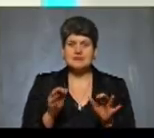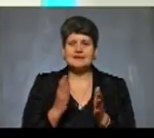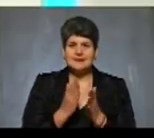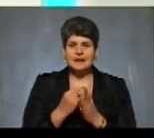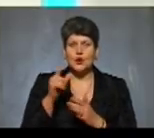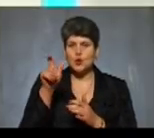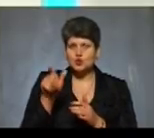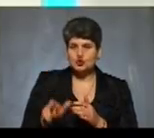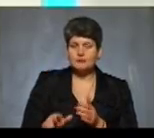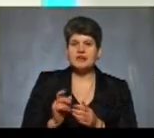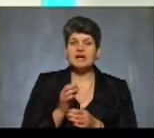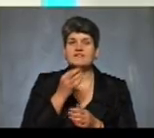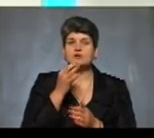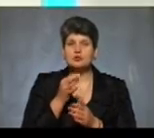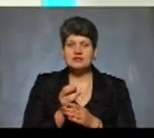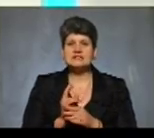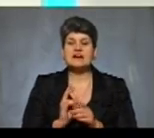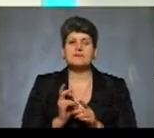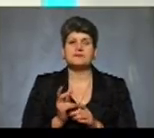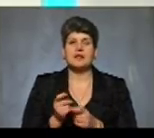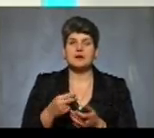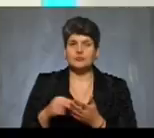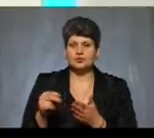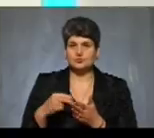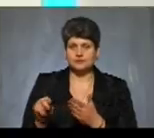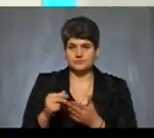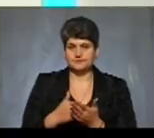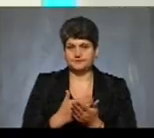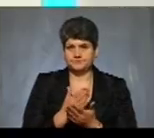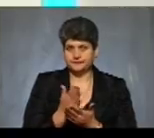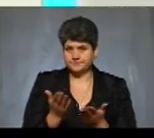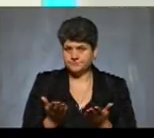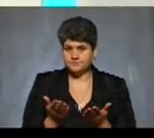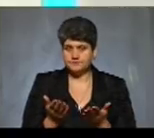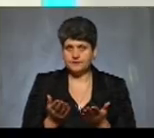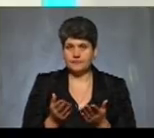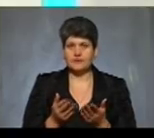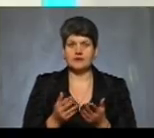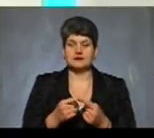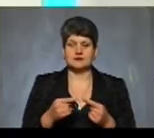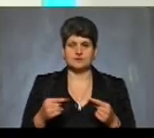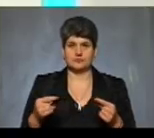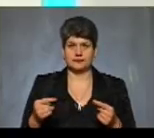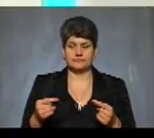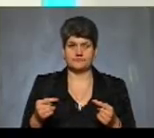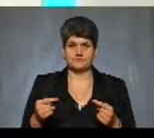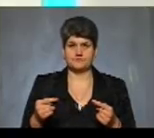яка відповідальна за вхідний контроль якості лікарських засобів. Взагалі, як працює оця якість лікарських засобів?